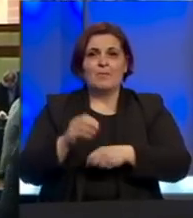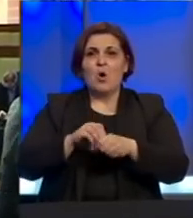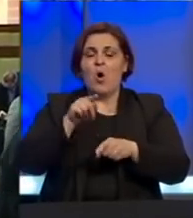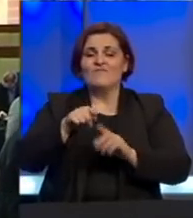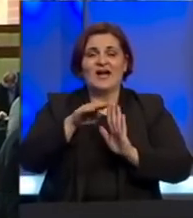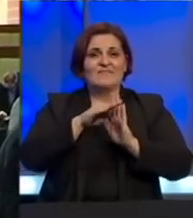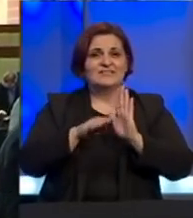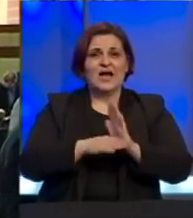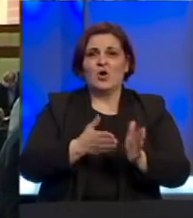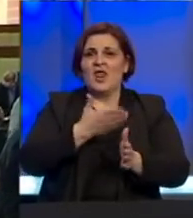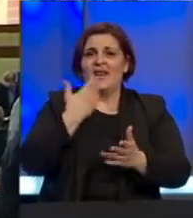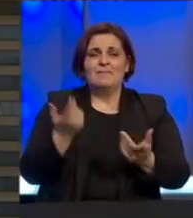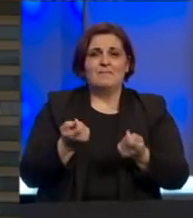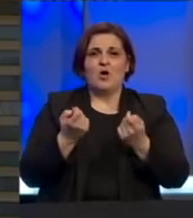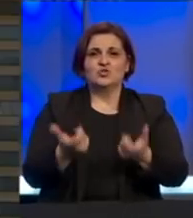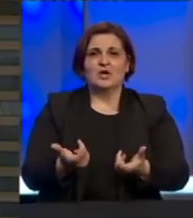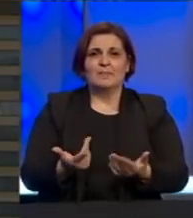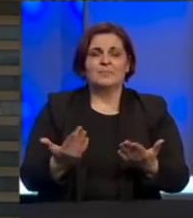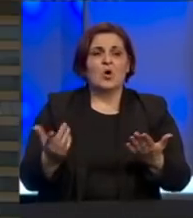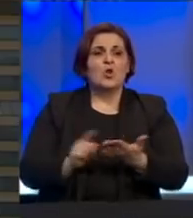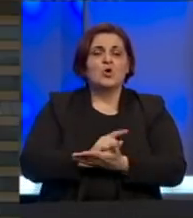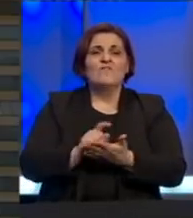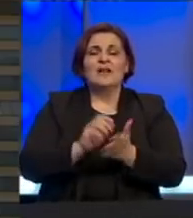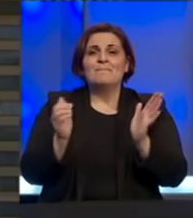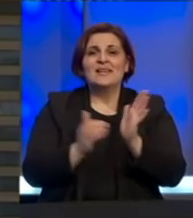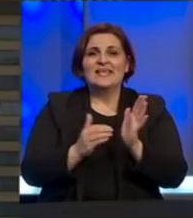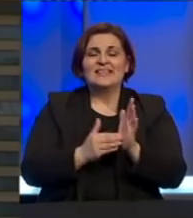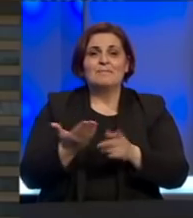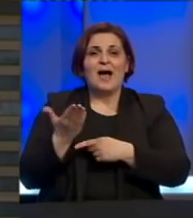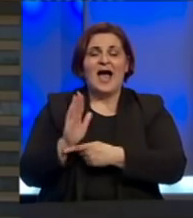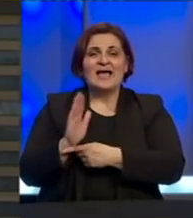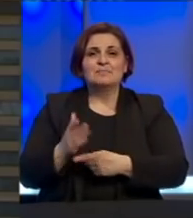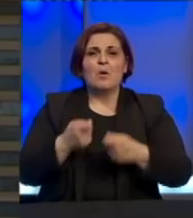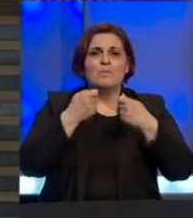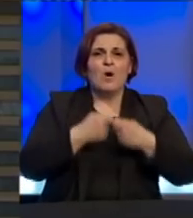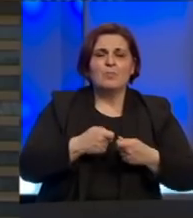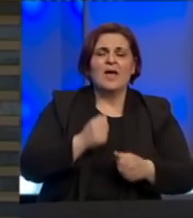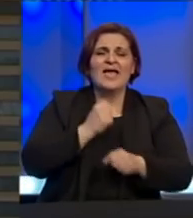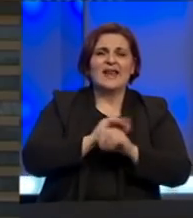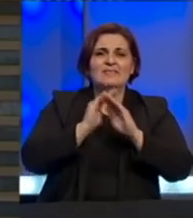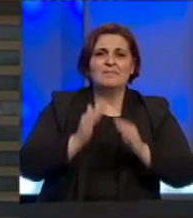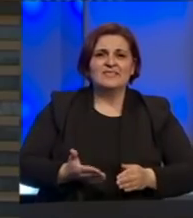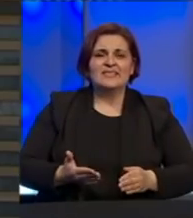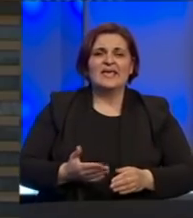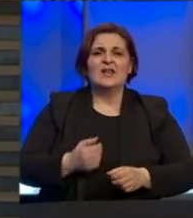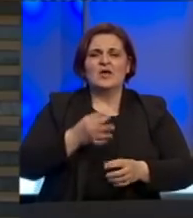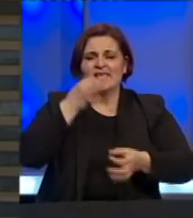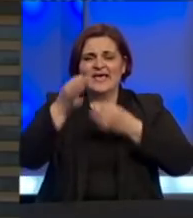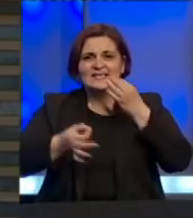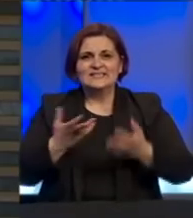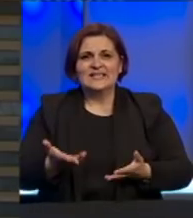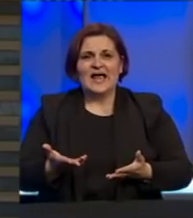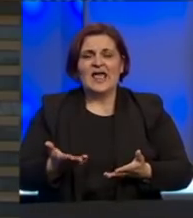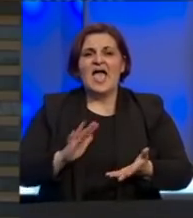zakon ne bi imao dejstva. Ukoliko vremena treba zastupnicima, pa klubovima, pa radnim tijelima da ga izanaliziraju, da